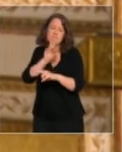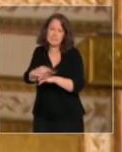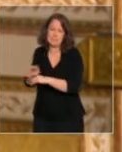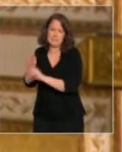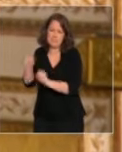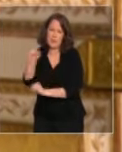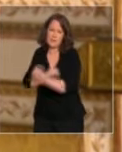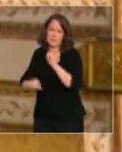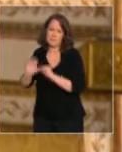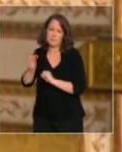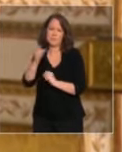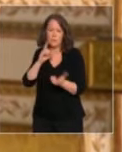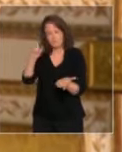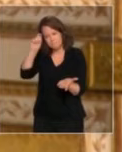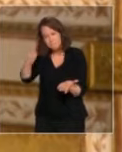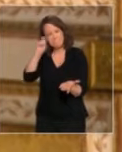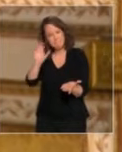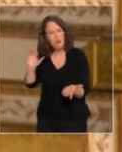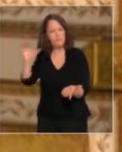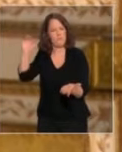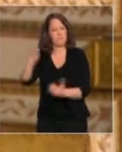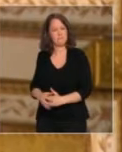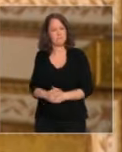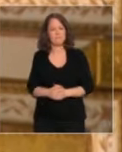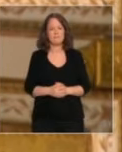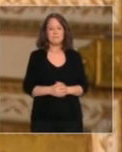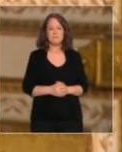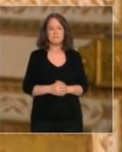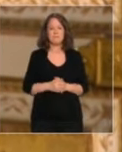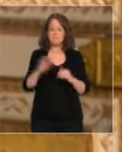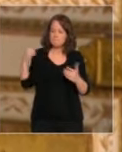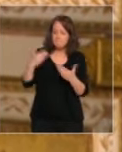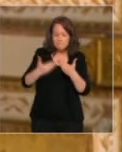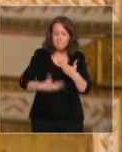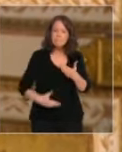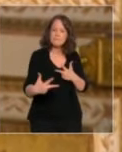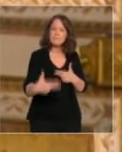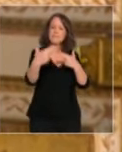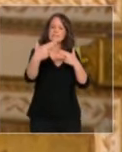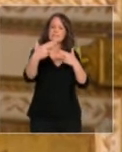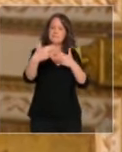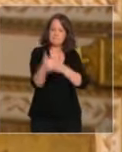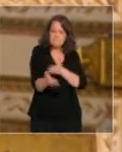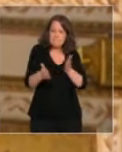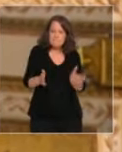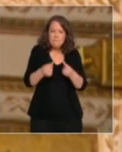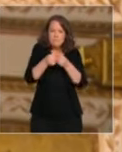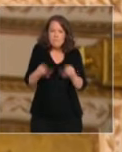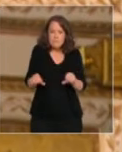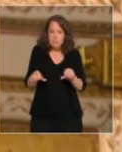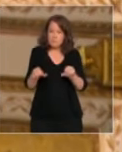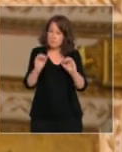Durant cette phase de confinement, le pays continue à vivre et heureusement.